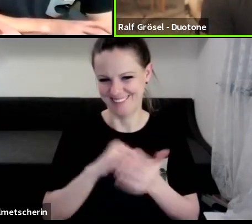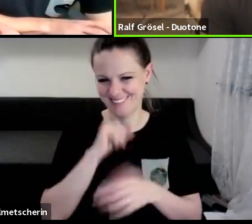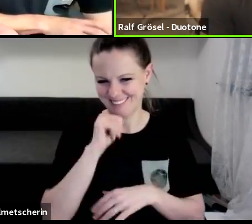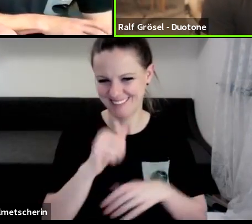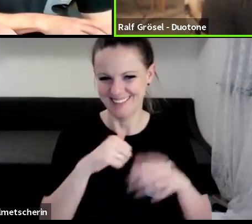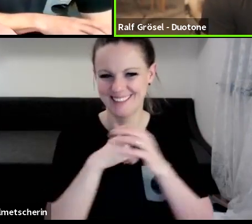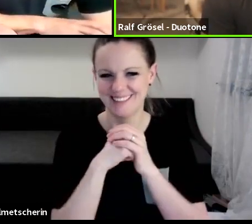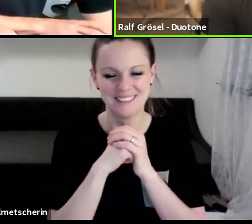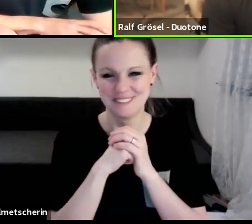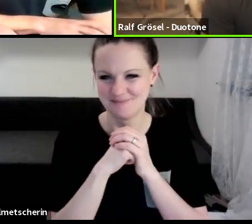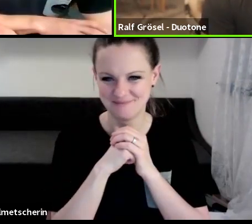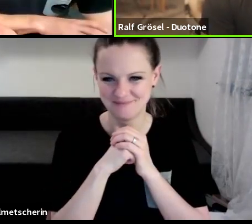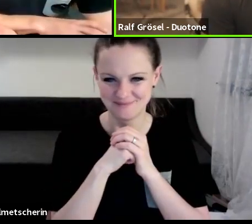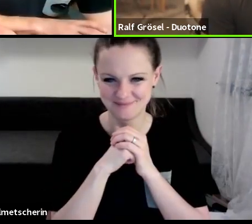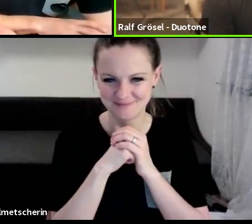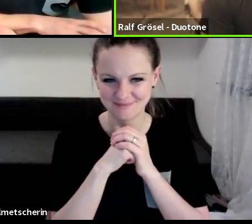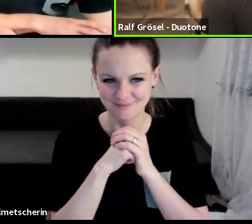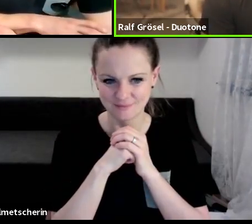Nee, also